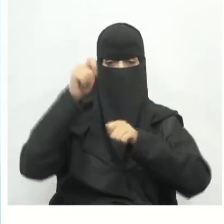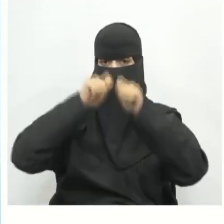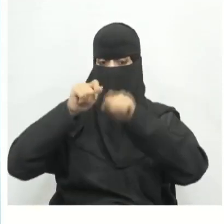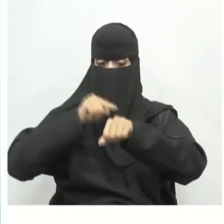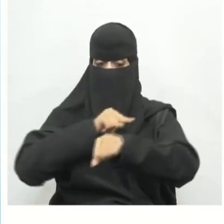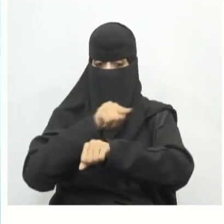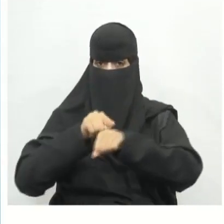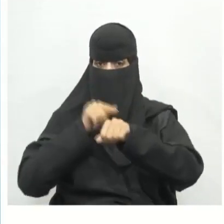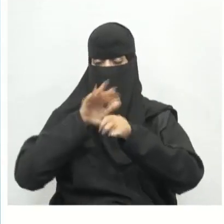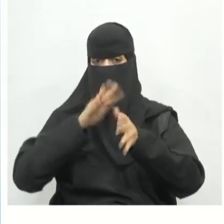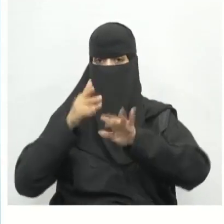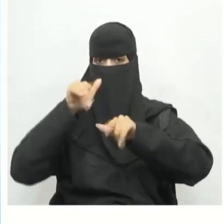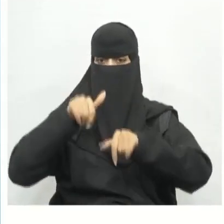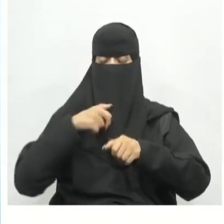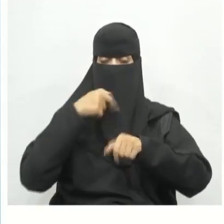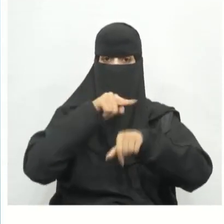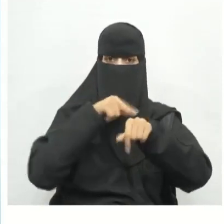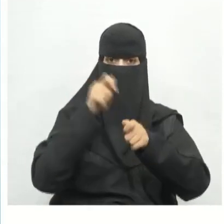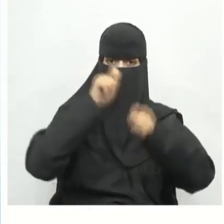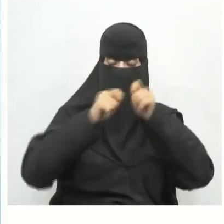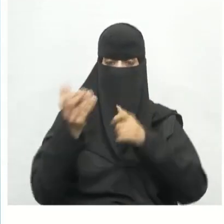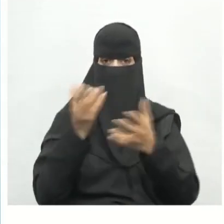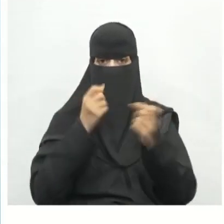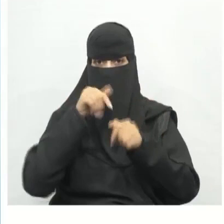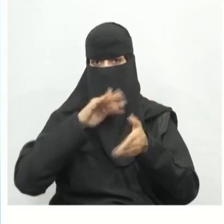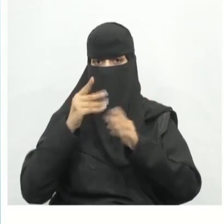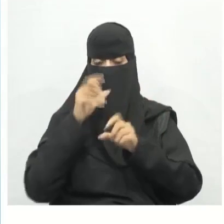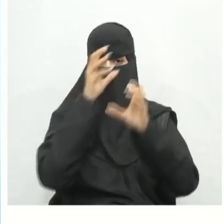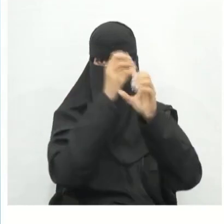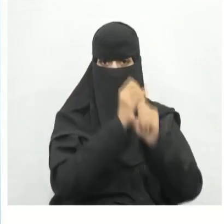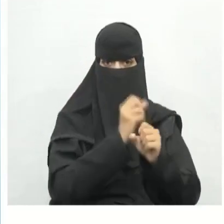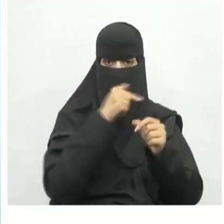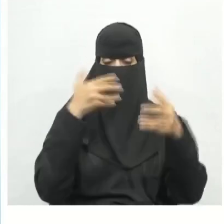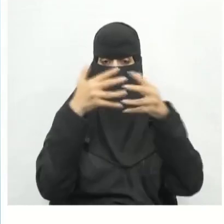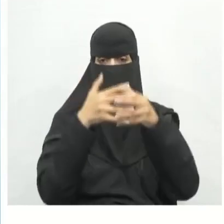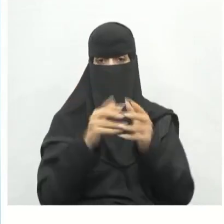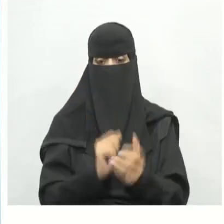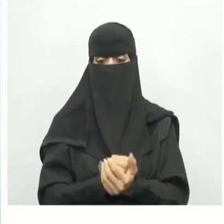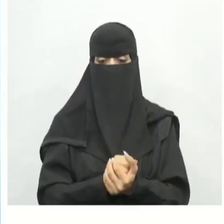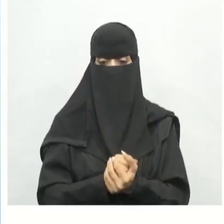للوقت كما يمكن أن يكون أكثر استهلاكا للموارد عند تخزينها ومشاركتها